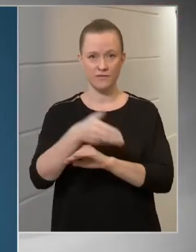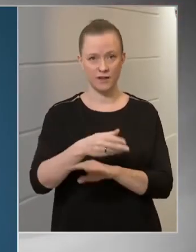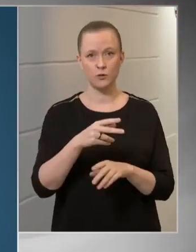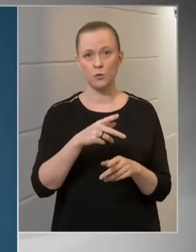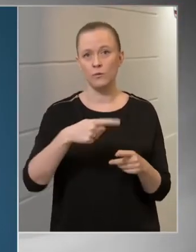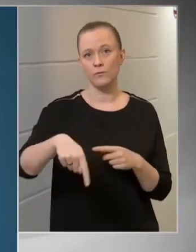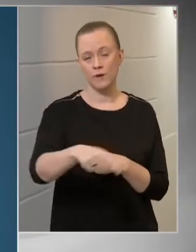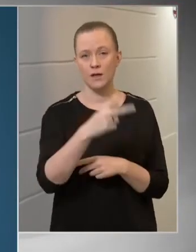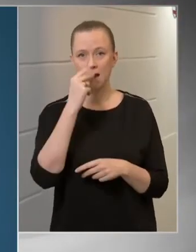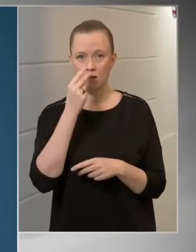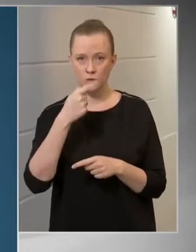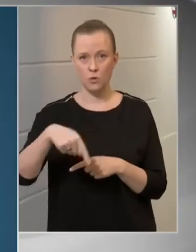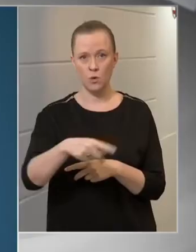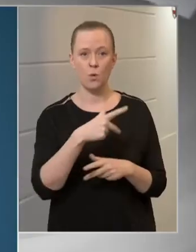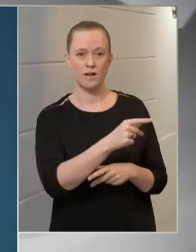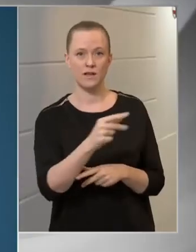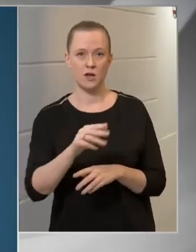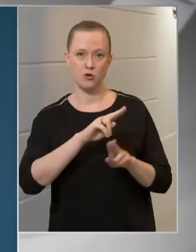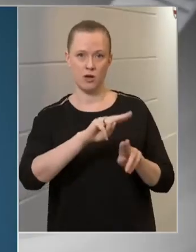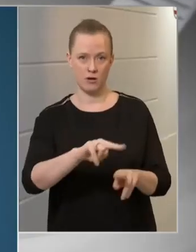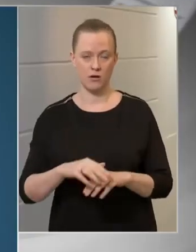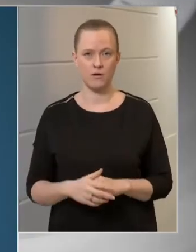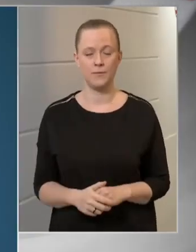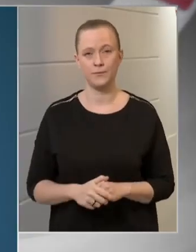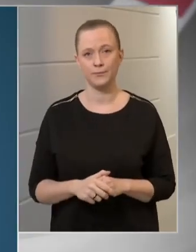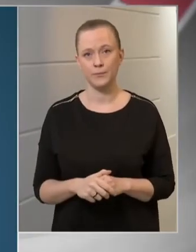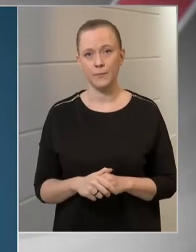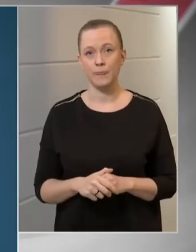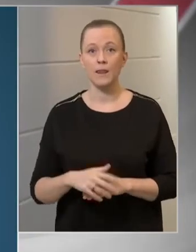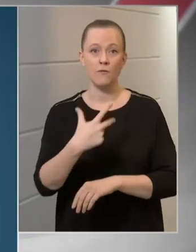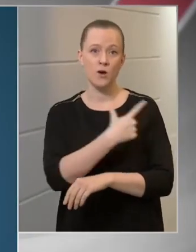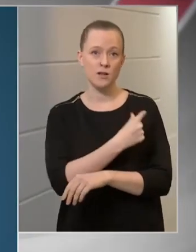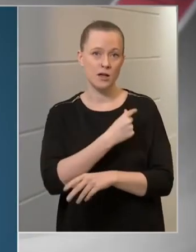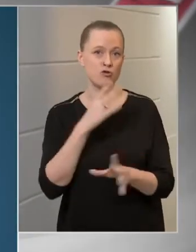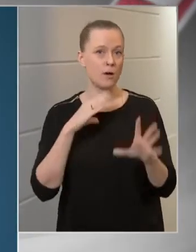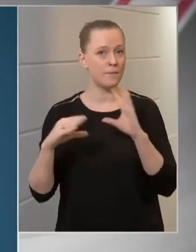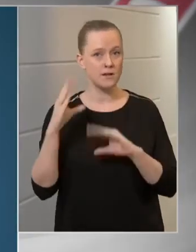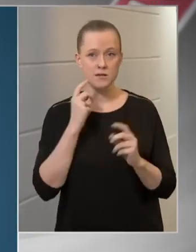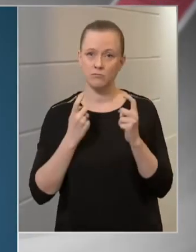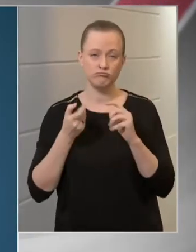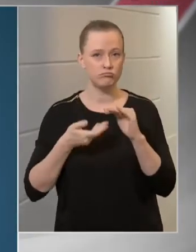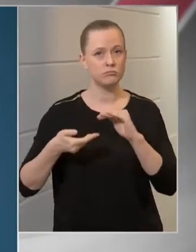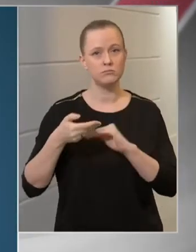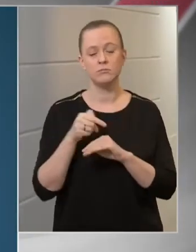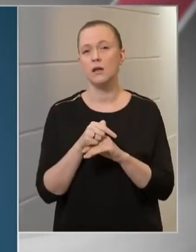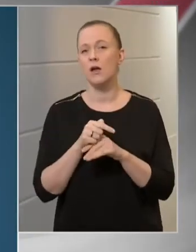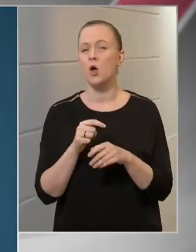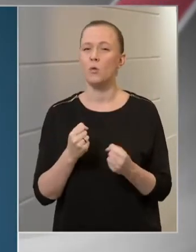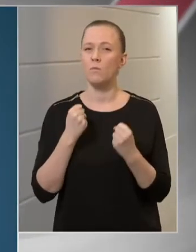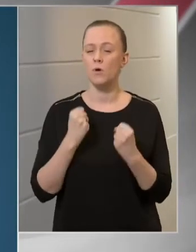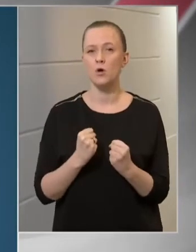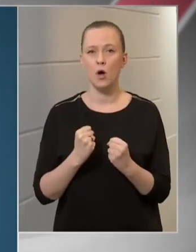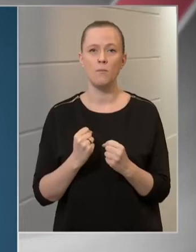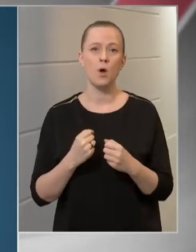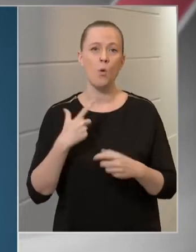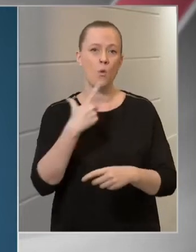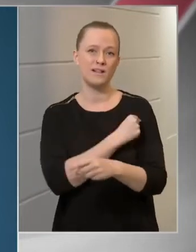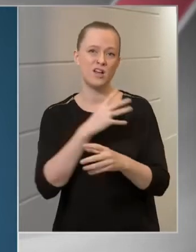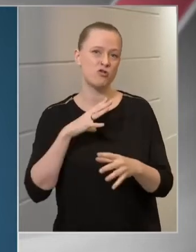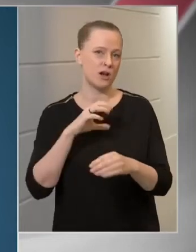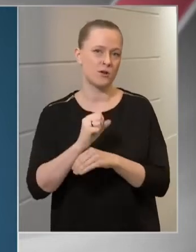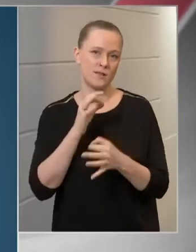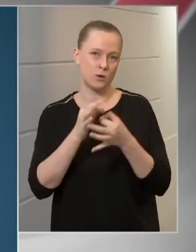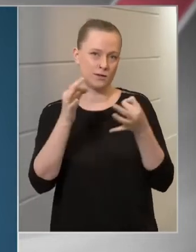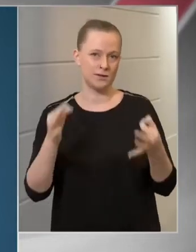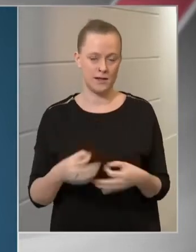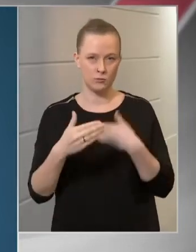rendvédelmi dolgozók oltására. A vakcinálás tapasztalatai szerint eddig komolyabb oltási reakciók nélkül zajlottak